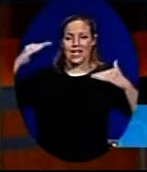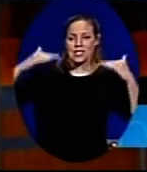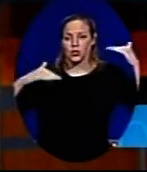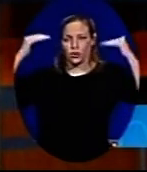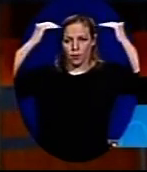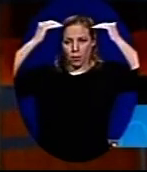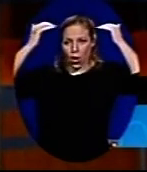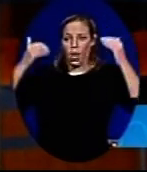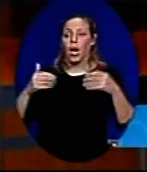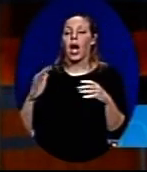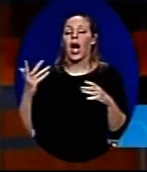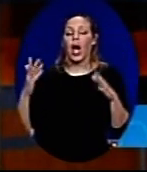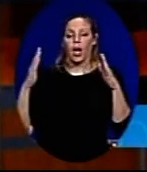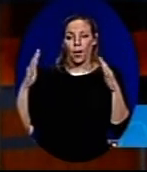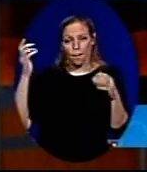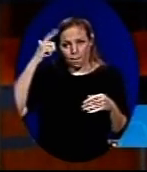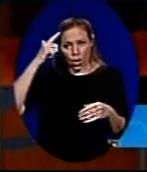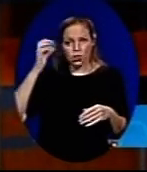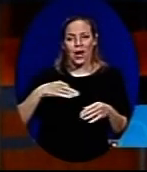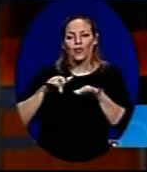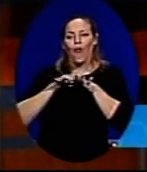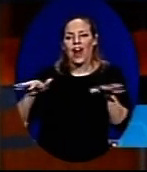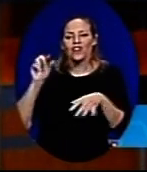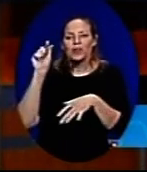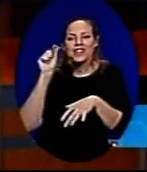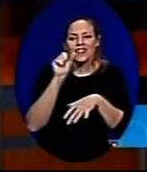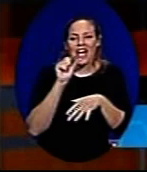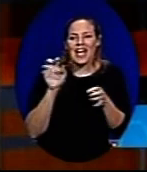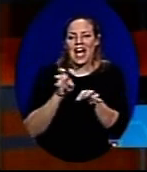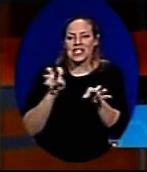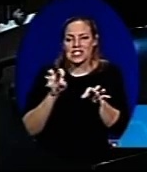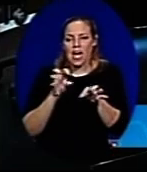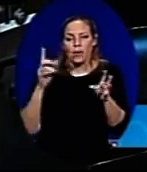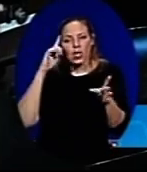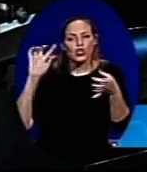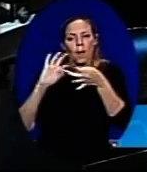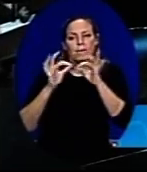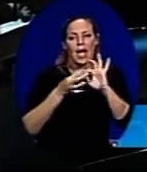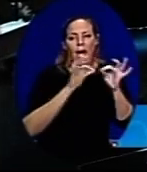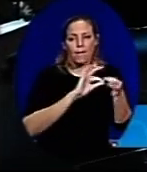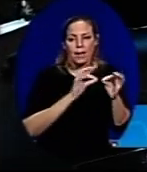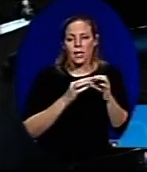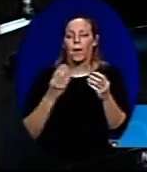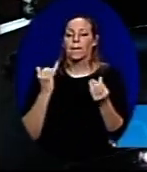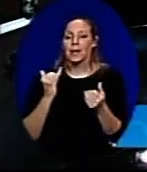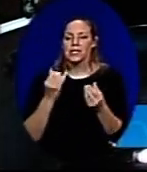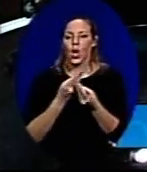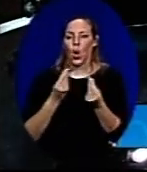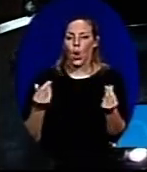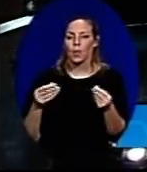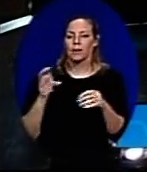נוירותנזמיטורים? מוח שלנו מורכב מאלפים של תאי הצו, והמחברים ביניהם הם חומרים כימיים,